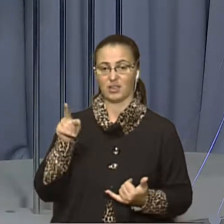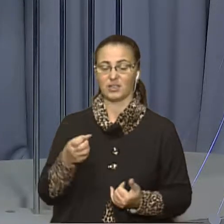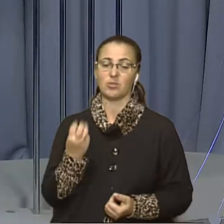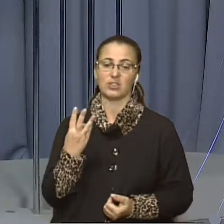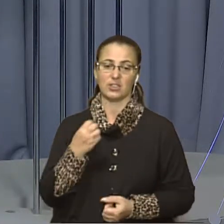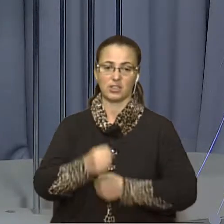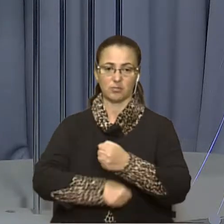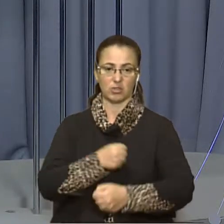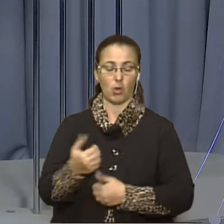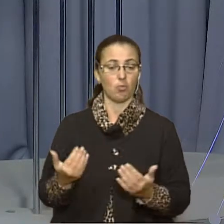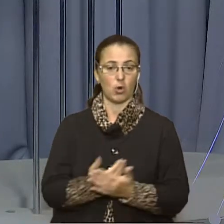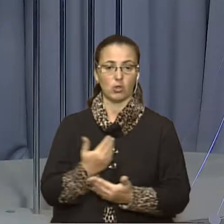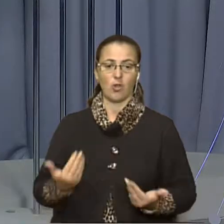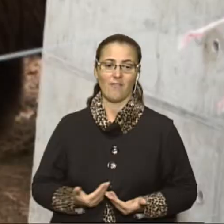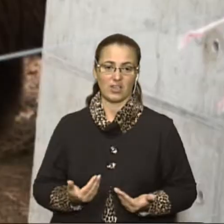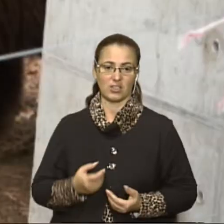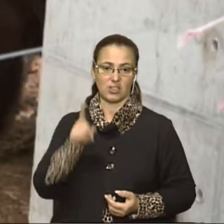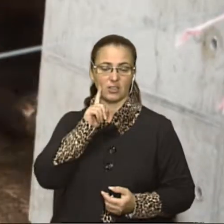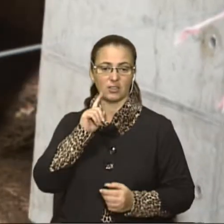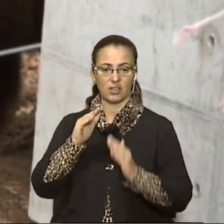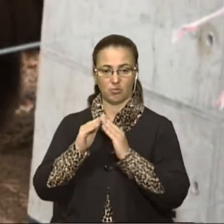ведмежого притулку Оля Дейнека далі.